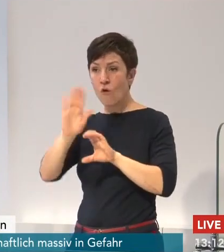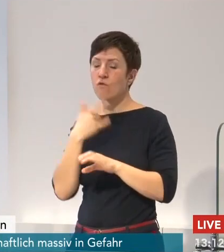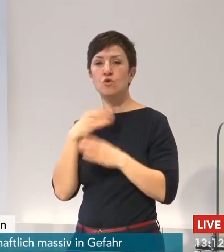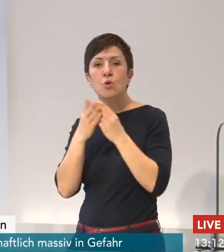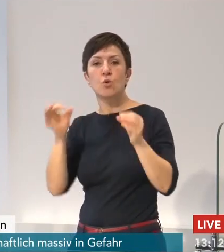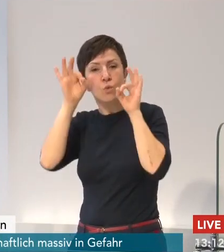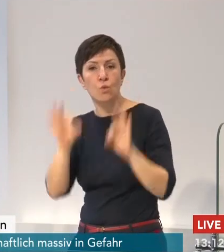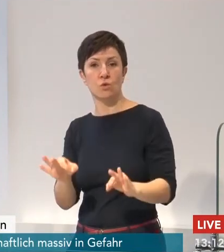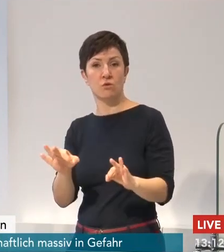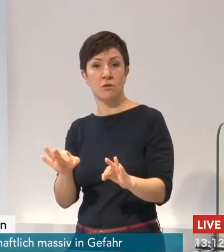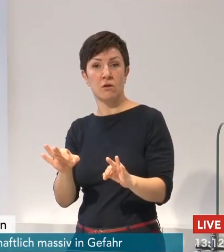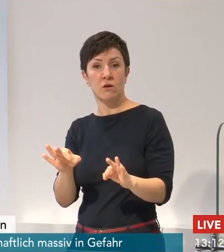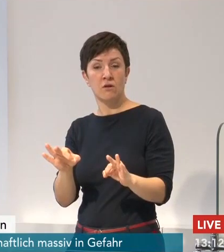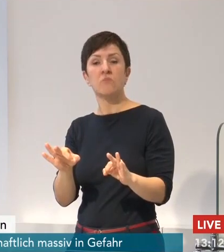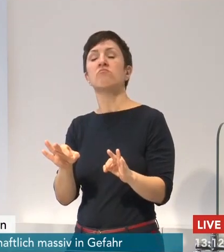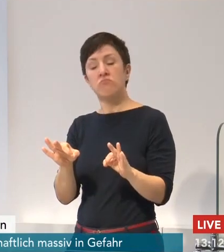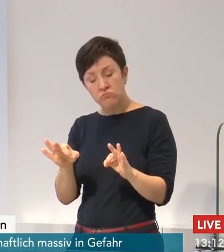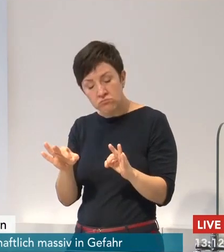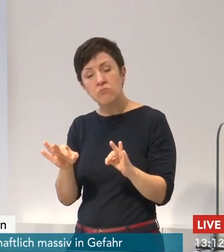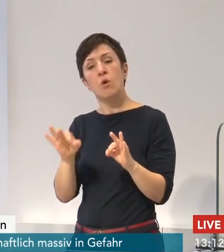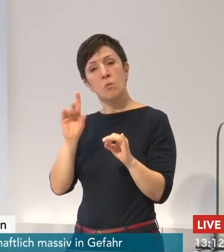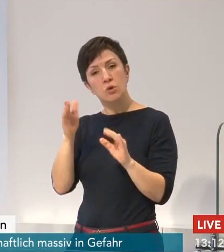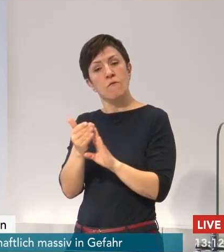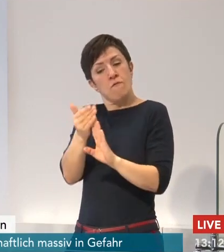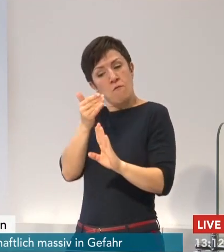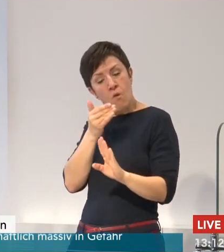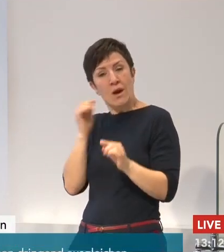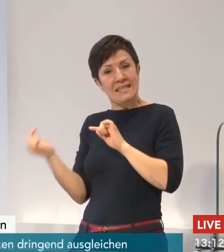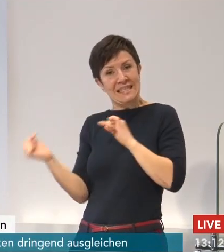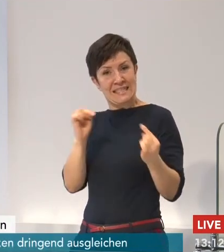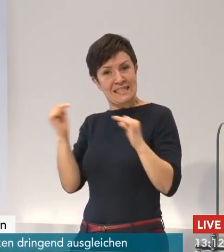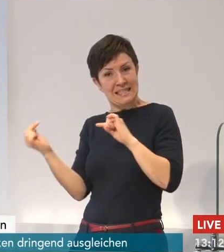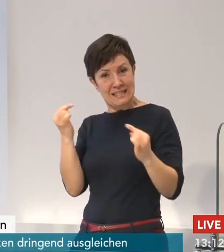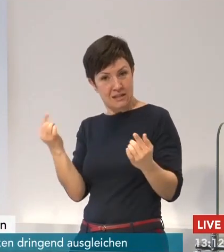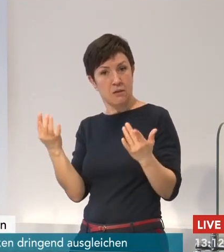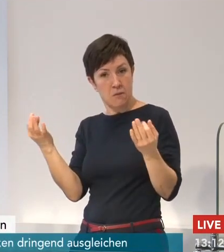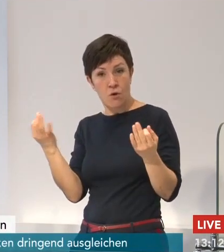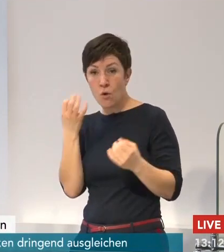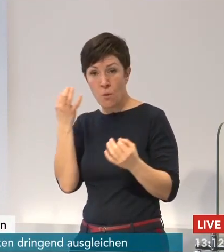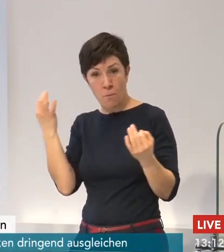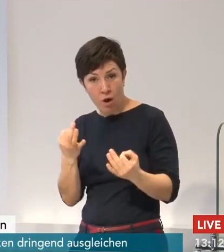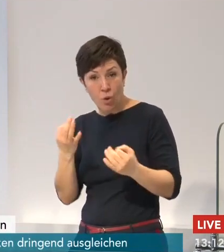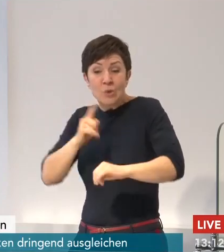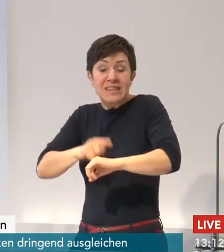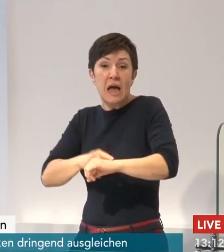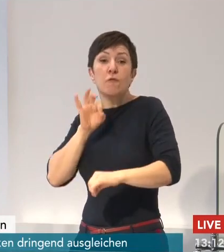dann werden wir diese Zeit für eine Diskussion auch brauchen. Und als Landesregierung stehen wir dazu bereit. Das soll es für den Anfang von mir gewesen